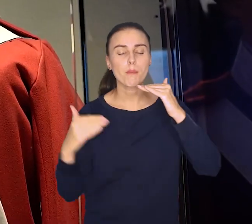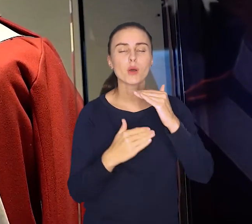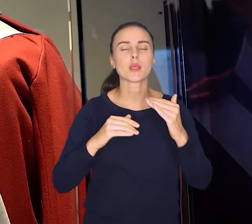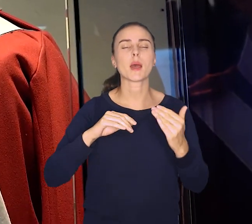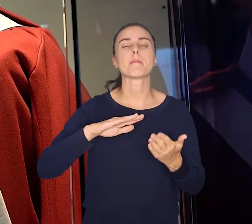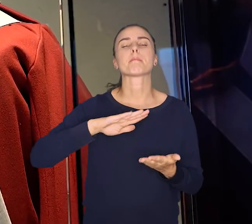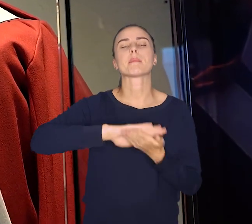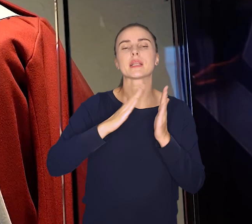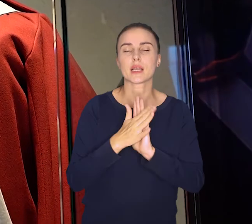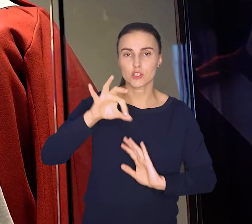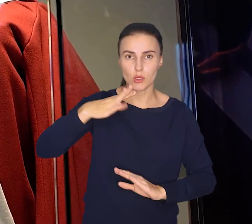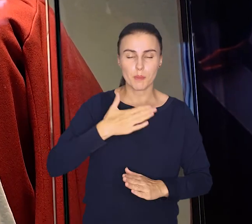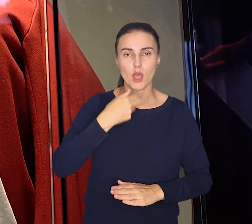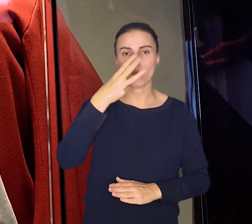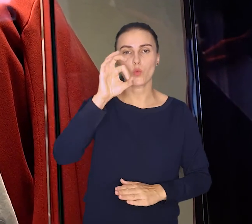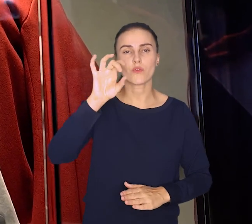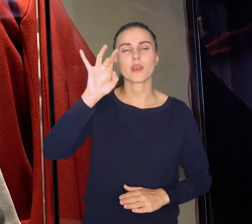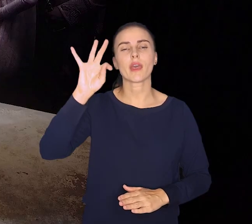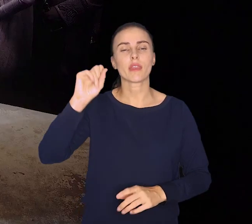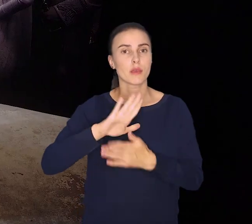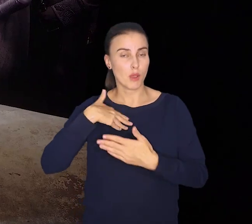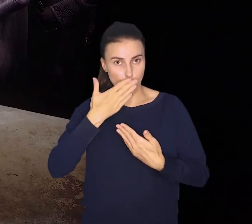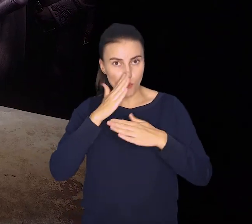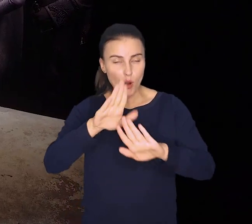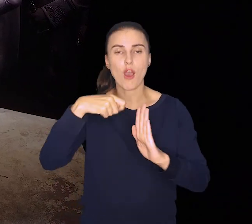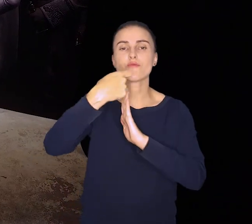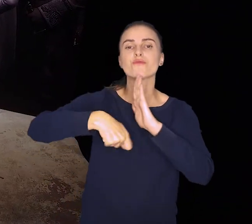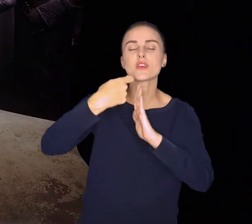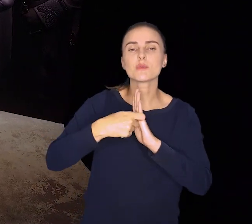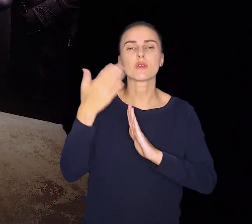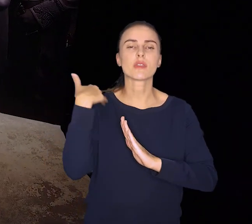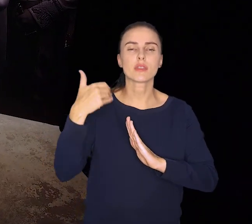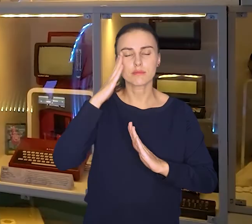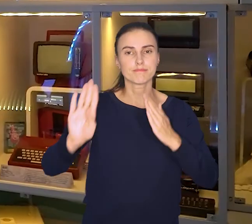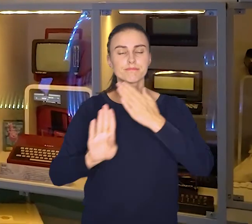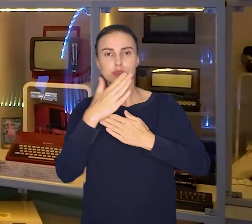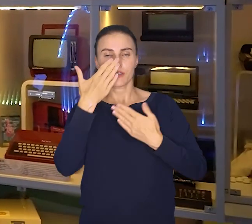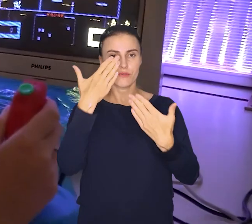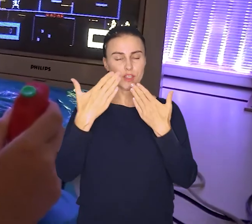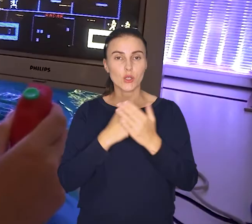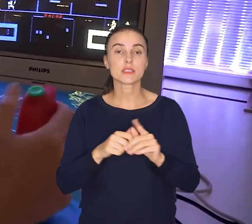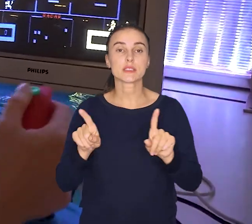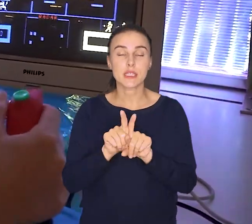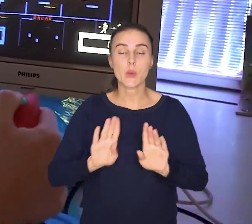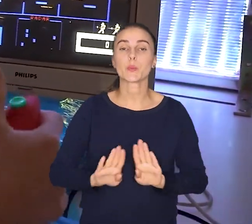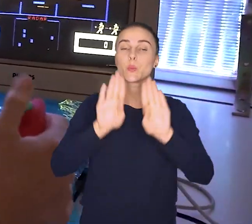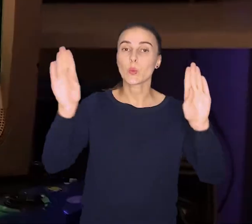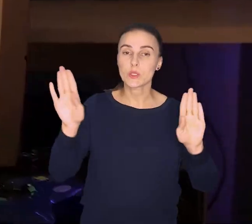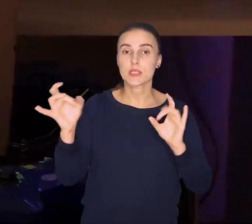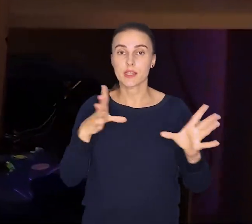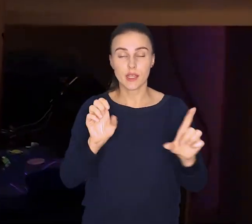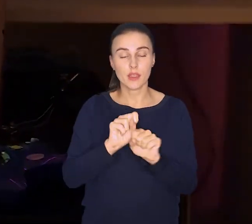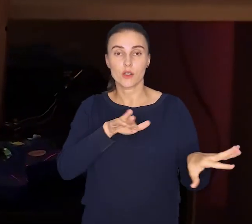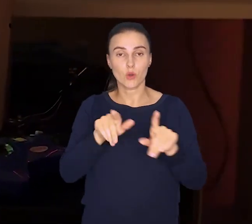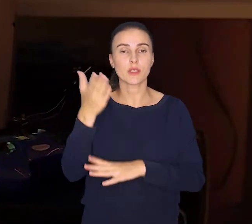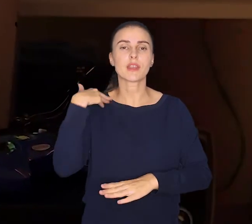Solnego znajdziecie MovieGate, które odkryje przed Wami tajemnicę filmowej scenografii. Muzeum gier i komputerów zabierze